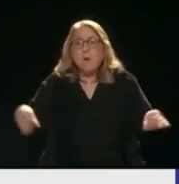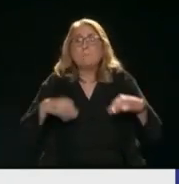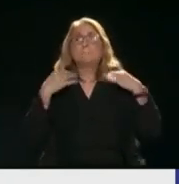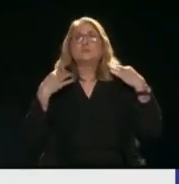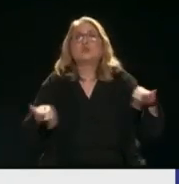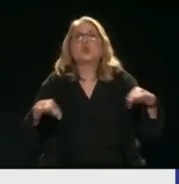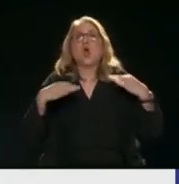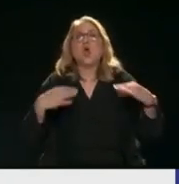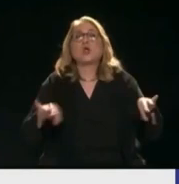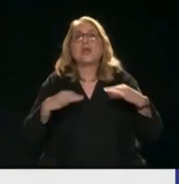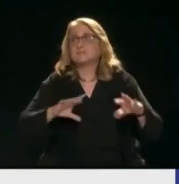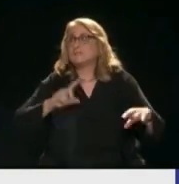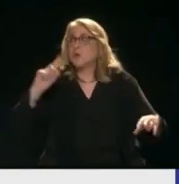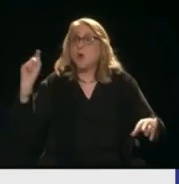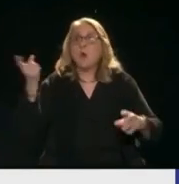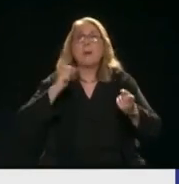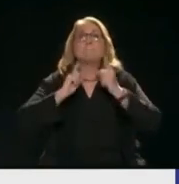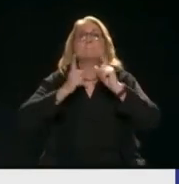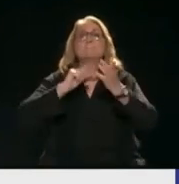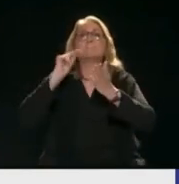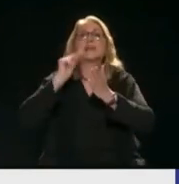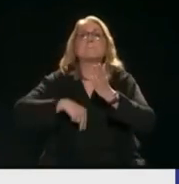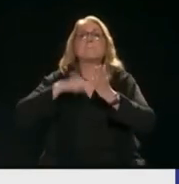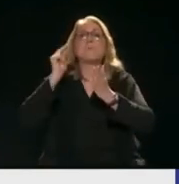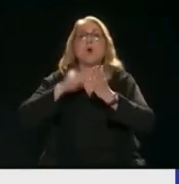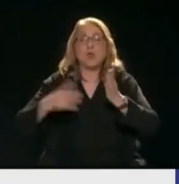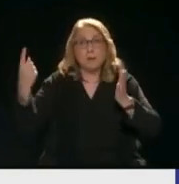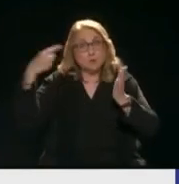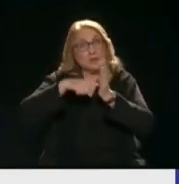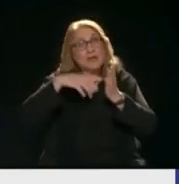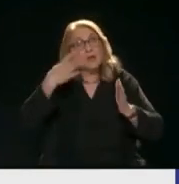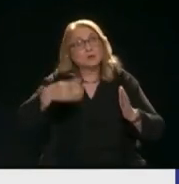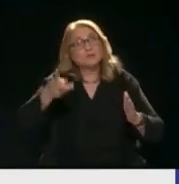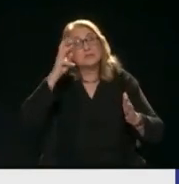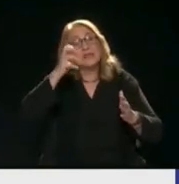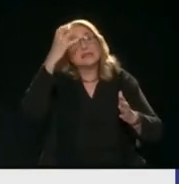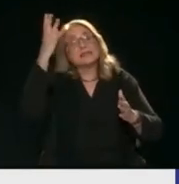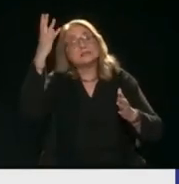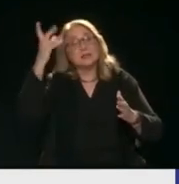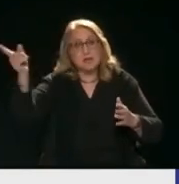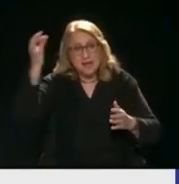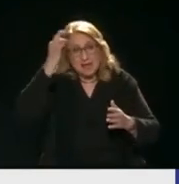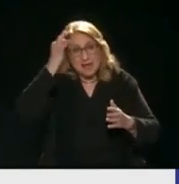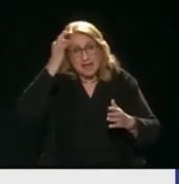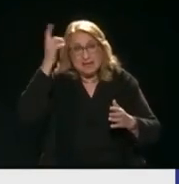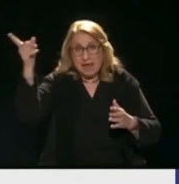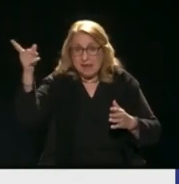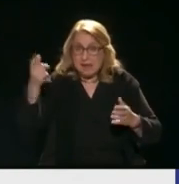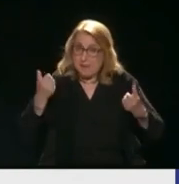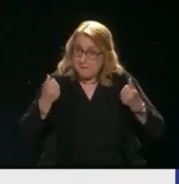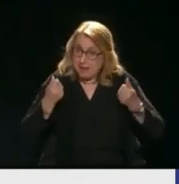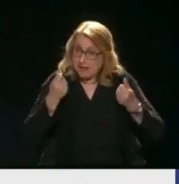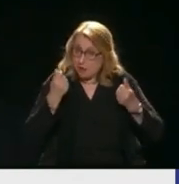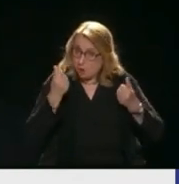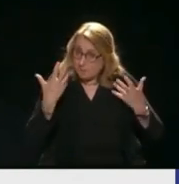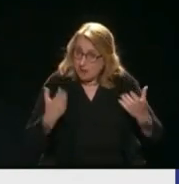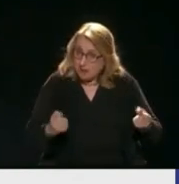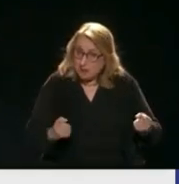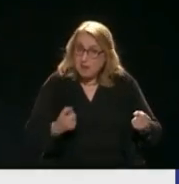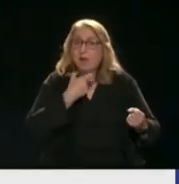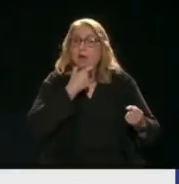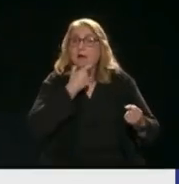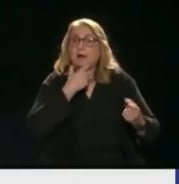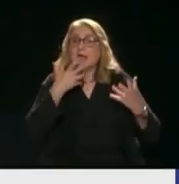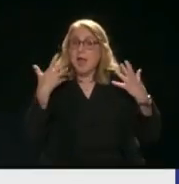Είναι με μνημόνια Από το 34 Άρα σήμερα παράγει η οικονομία η Γαλλία Παράγει η Αγγλία Σας δηλώνουμε τα λόγου